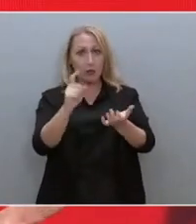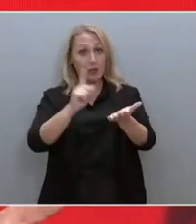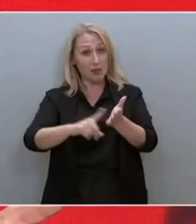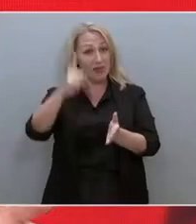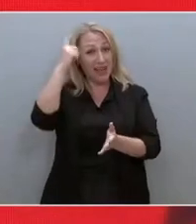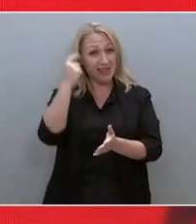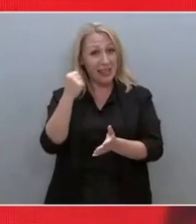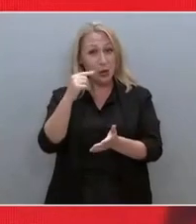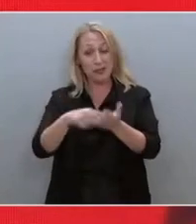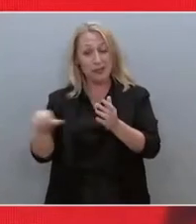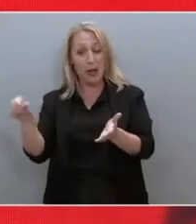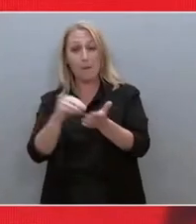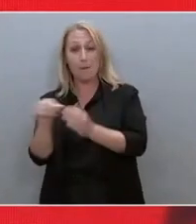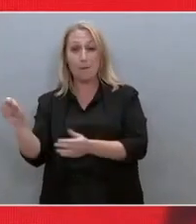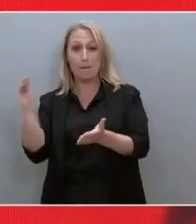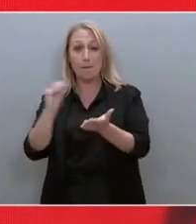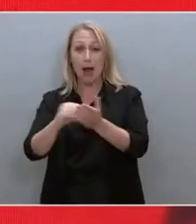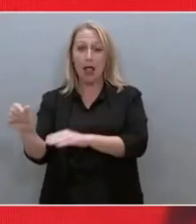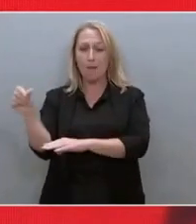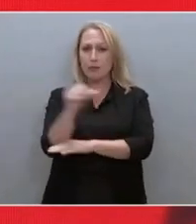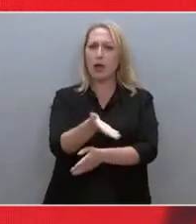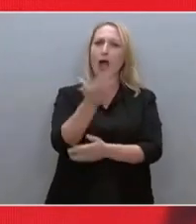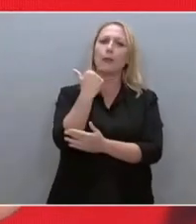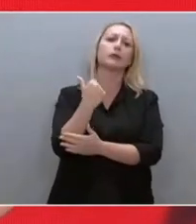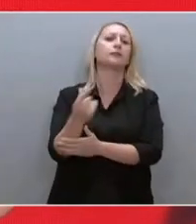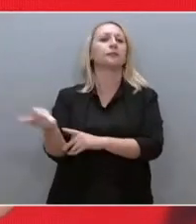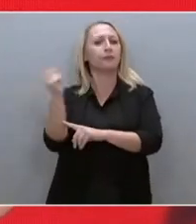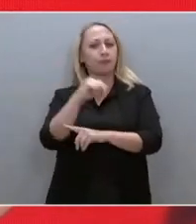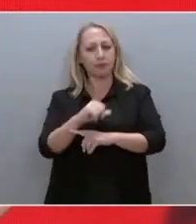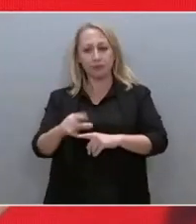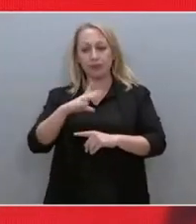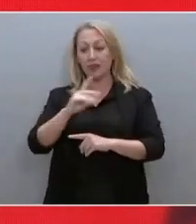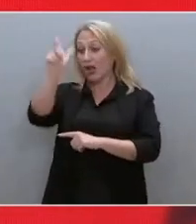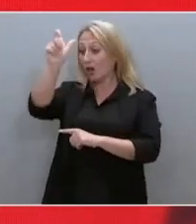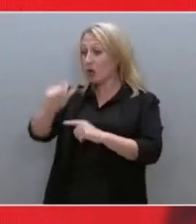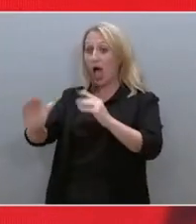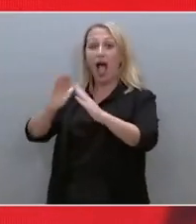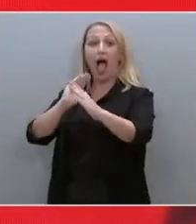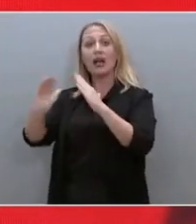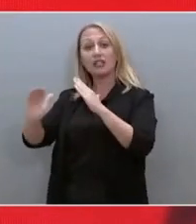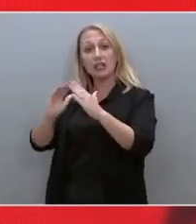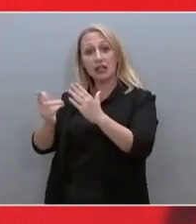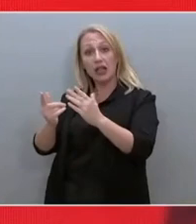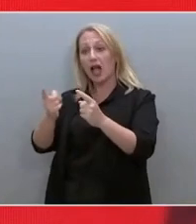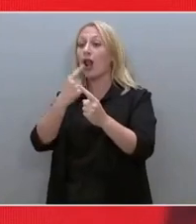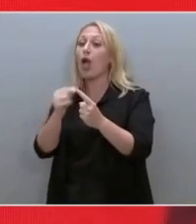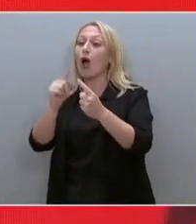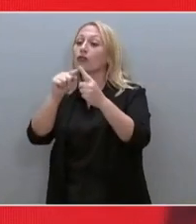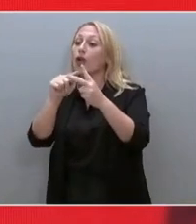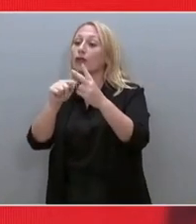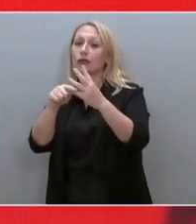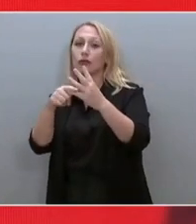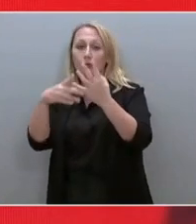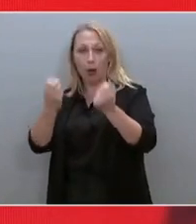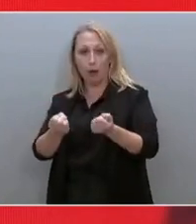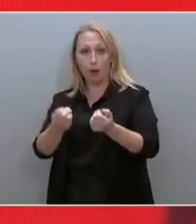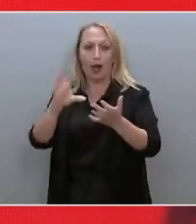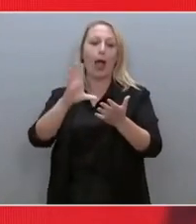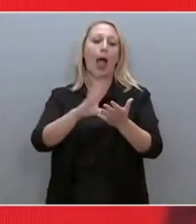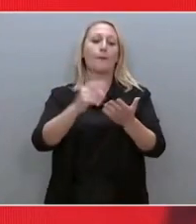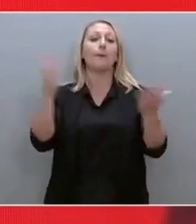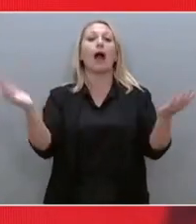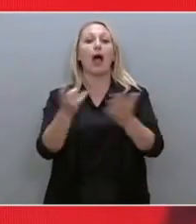Οι ασυλίες. Μια σειρά από ασυλίες οι οποίες έχουν θεσπιστεί. Από τις ασυλίες των